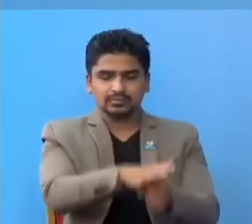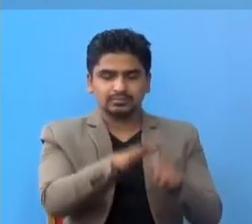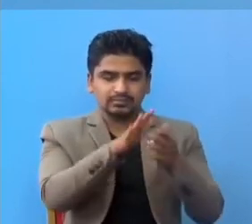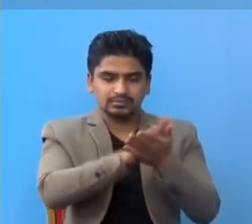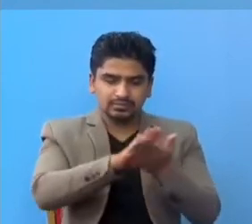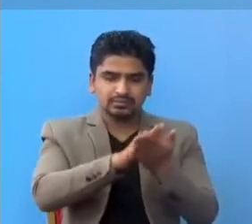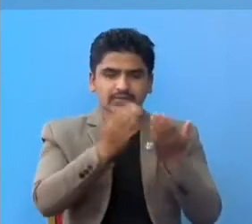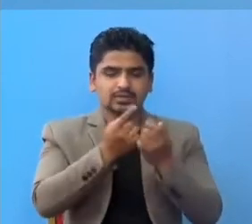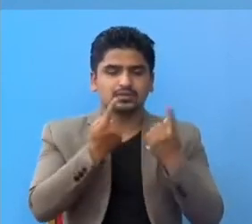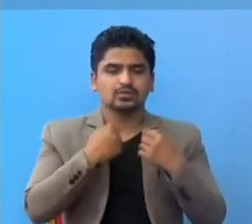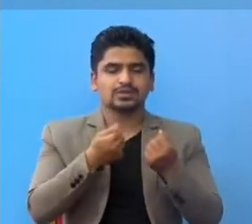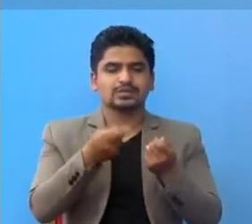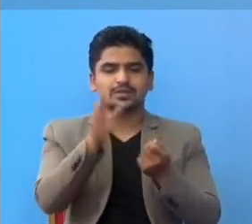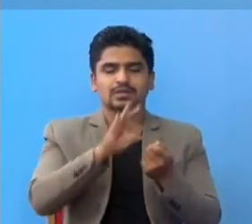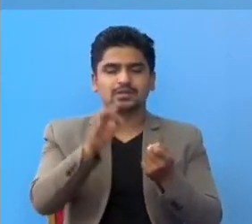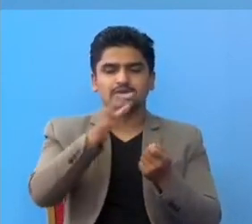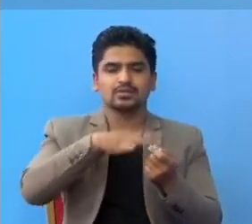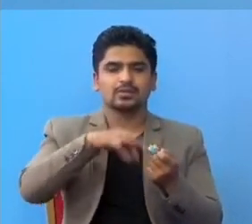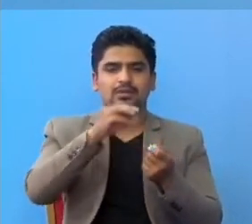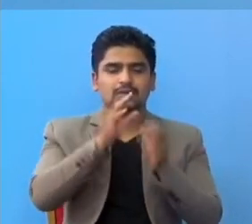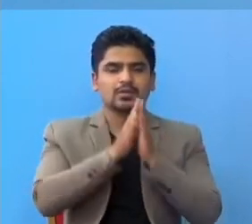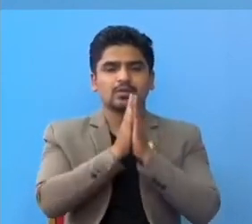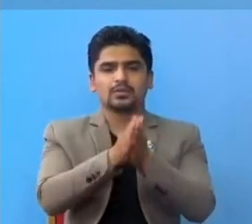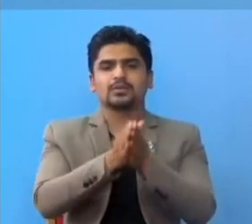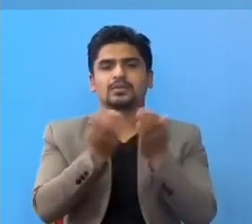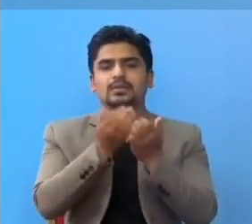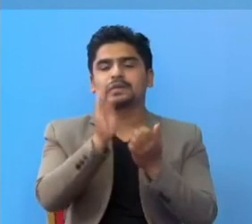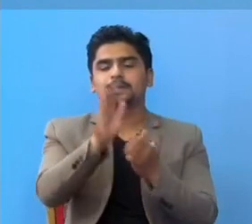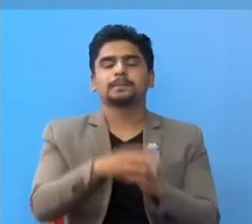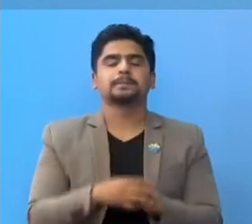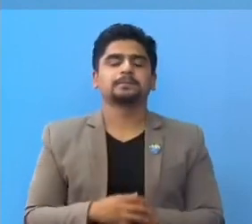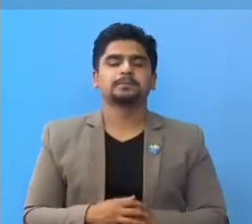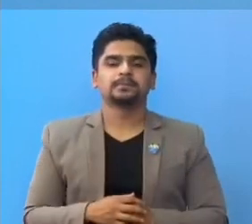स्वास्ते मंत्राले सबहिमां अनुरोद गर्द चा